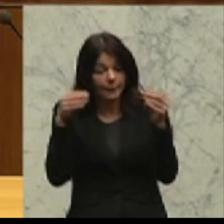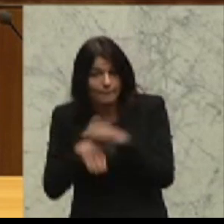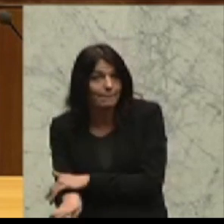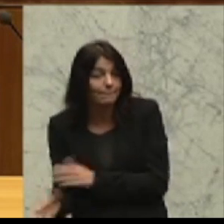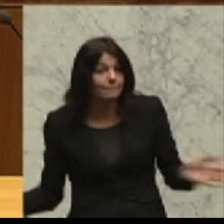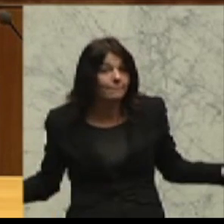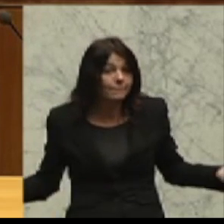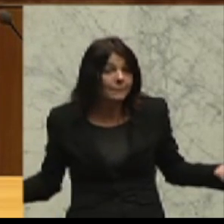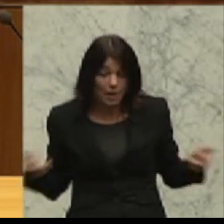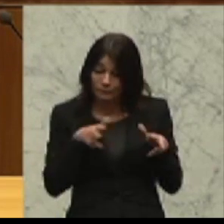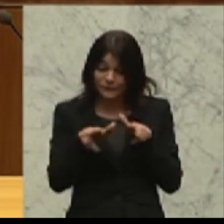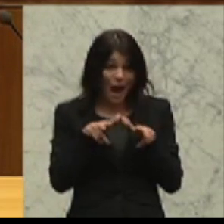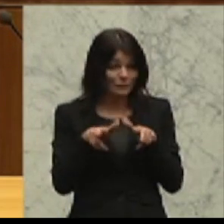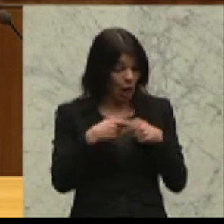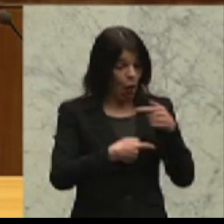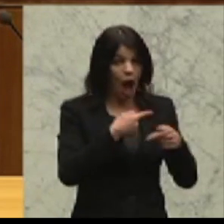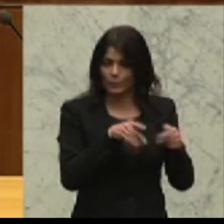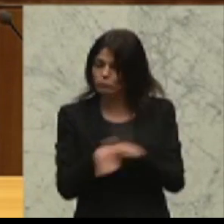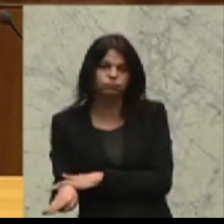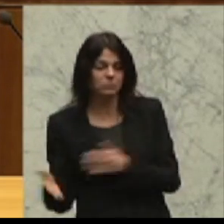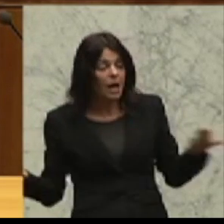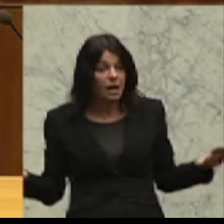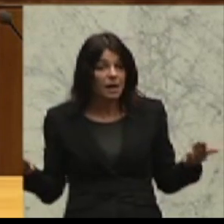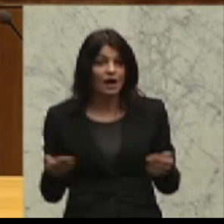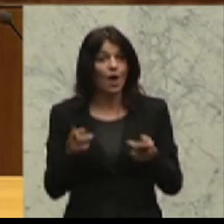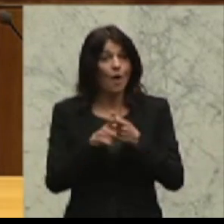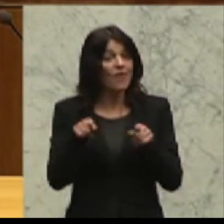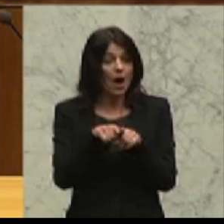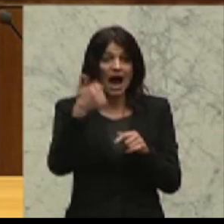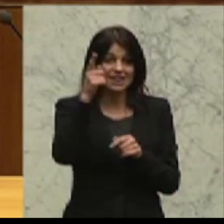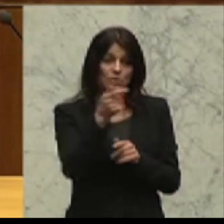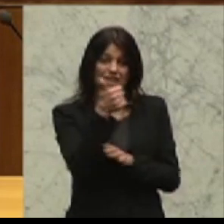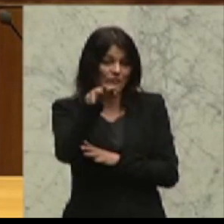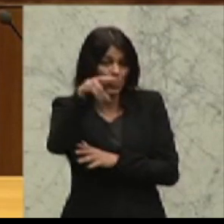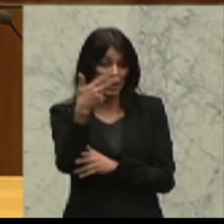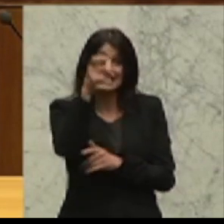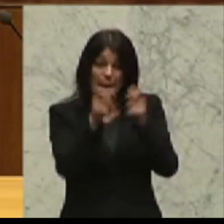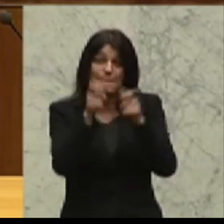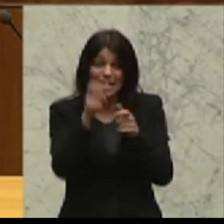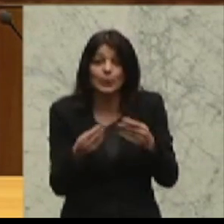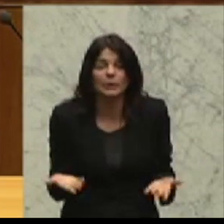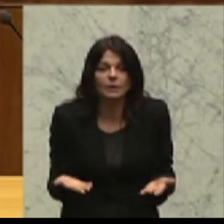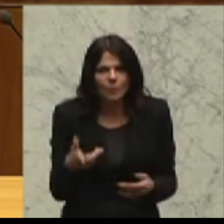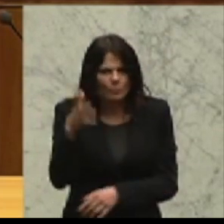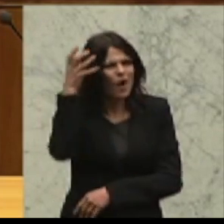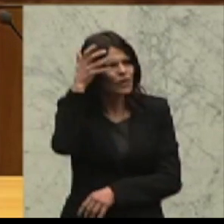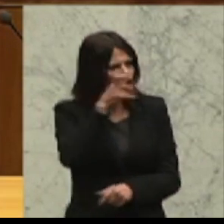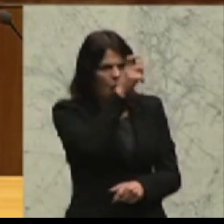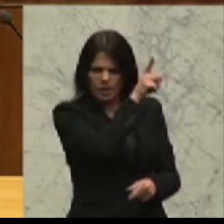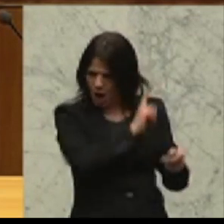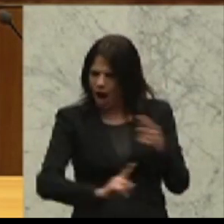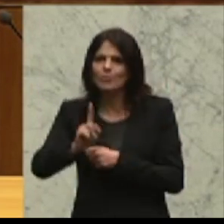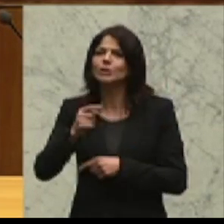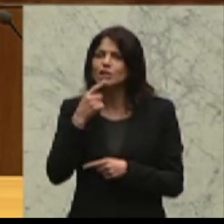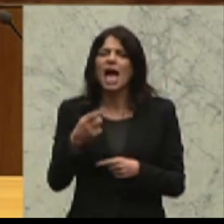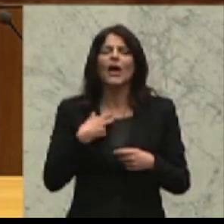Im Verfahren selbst konkret untergetaucht sind immerhin 1.634 Personen. Da muss man sich vorstellen, Leute, die herkommen und sagen, ich möchte